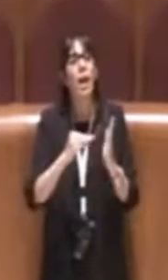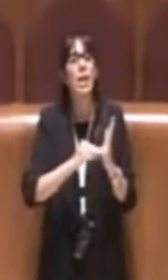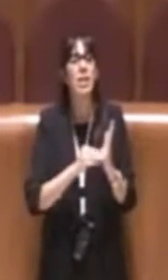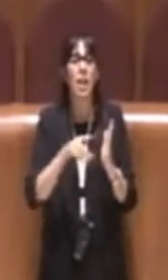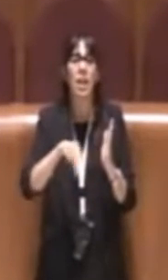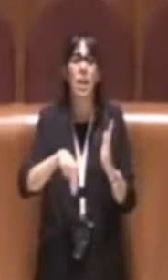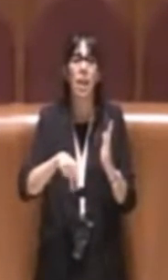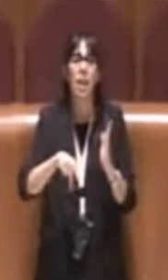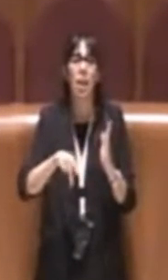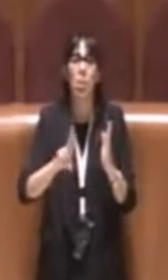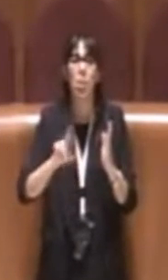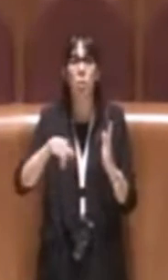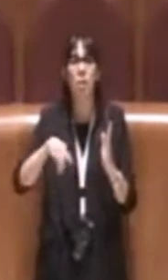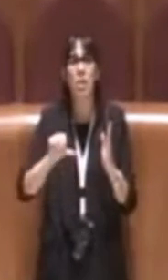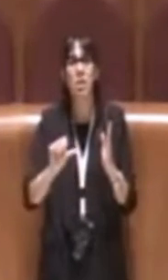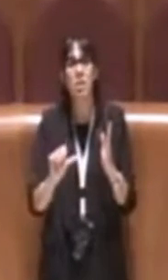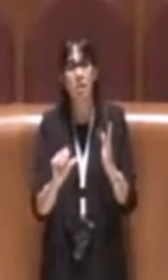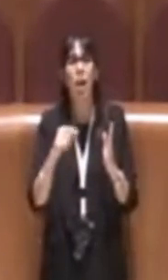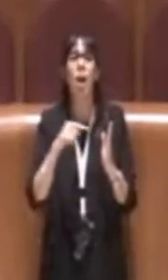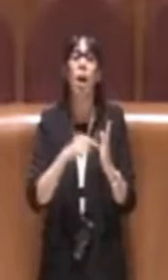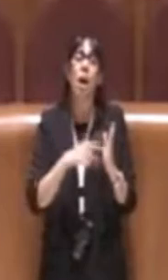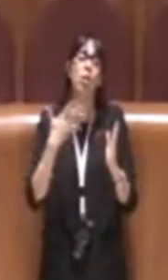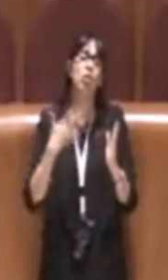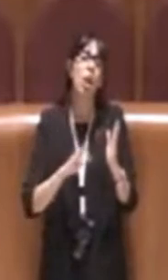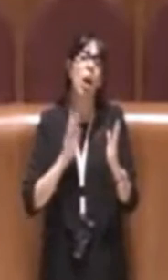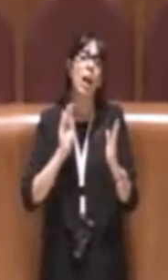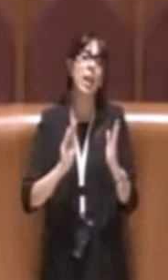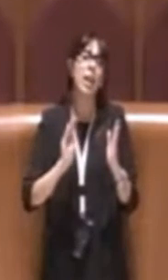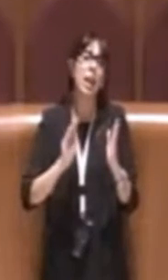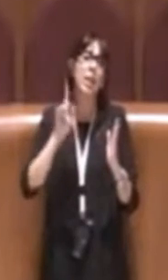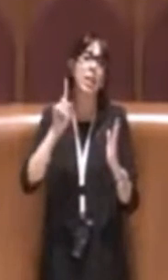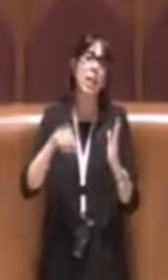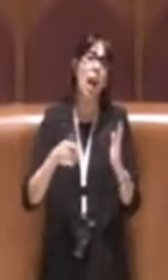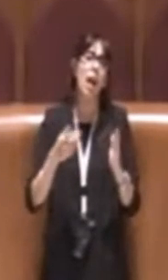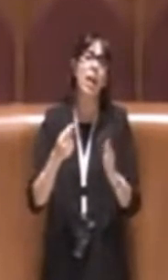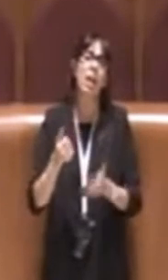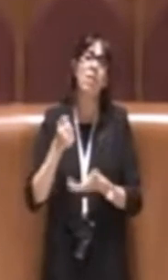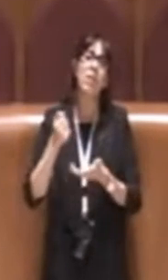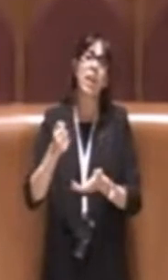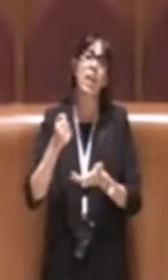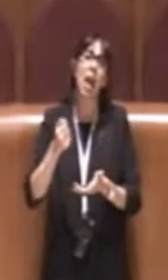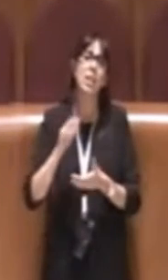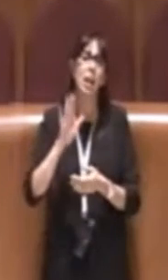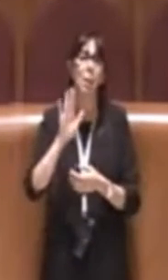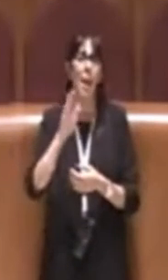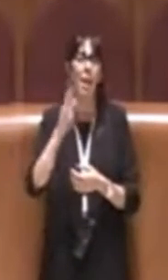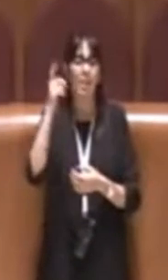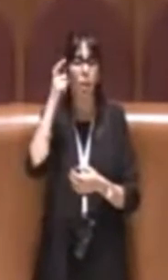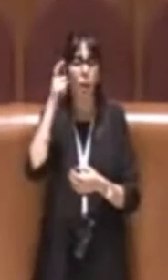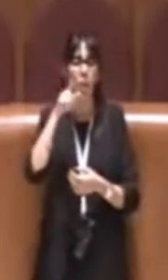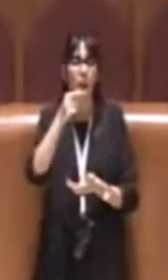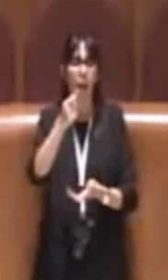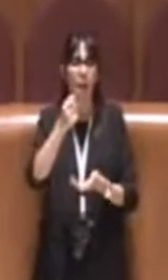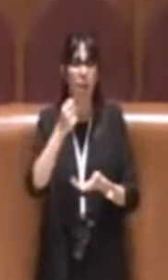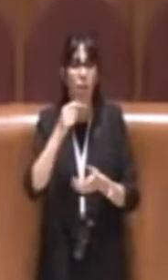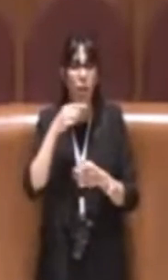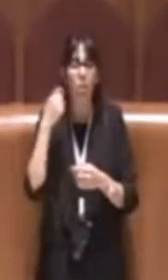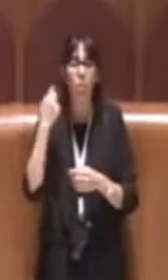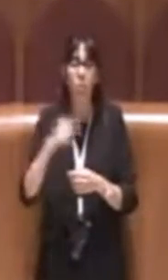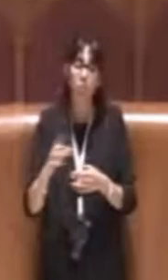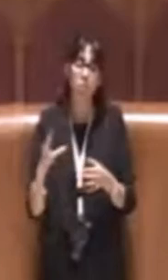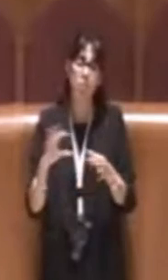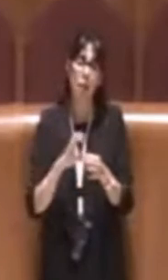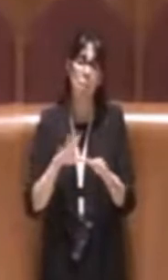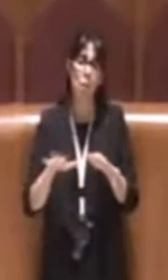e per i quali sono stati richiesti anche dei finanziamenti al Governo. Quindi questo per quanto riguarda la mobilità.